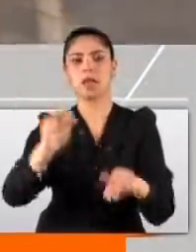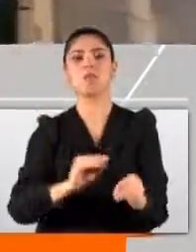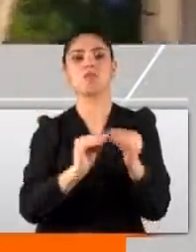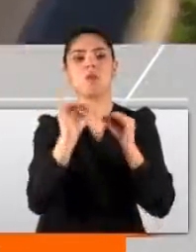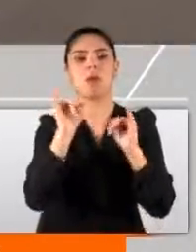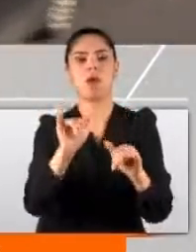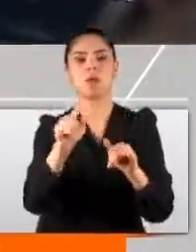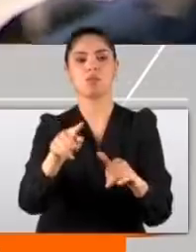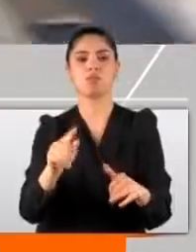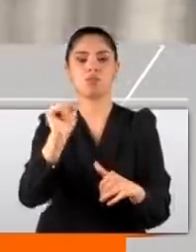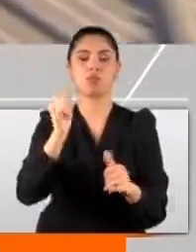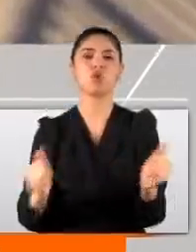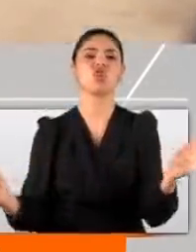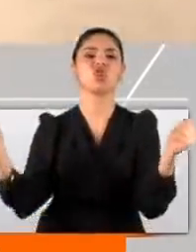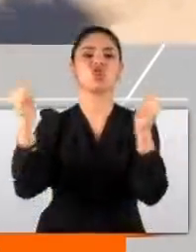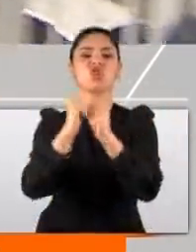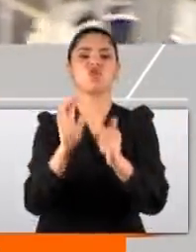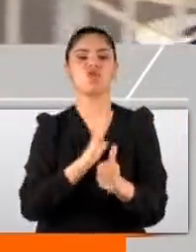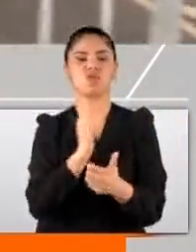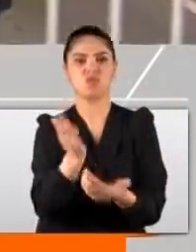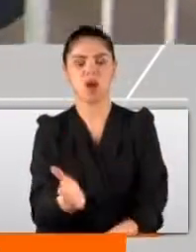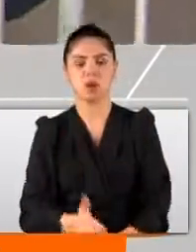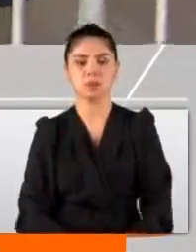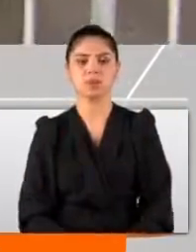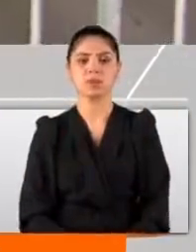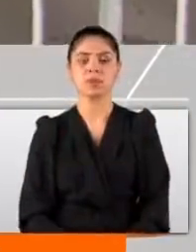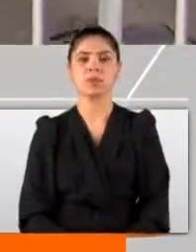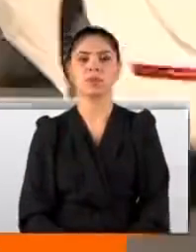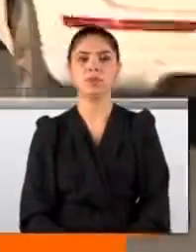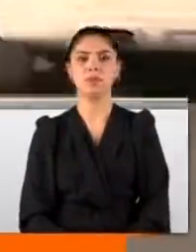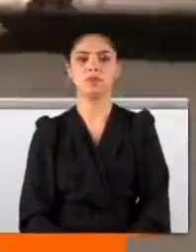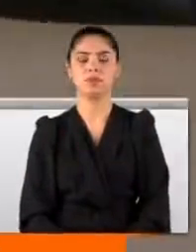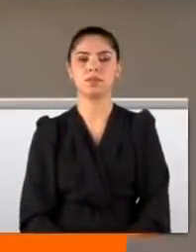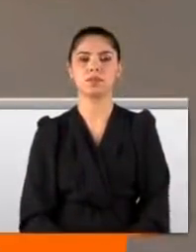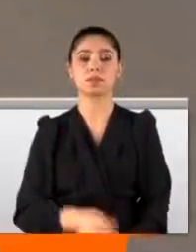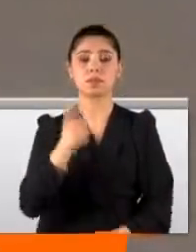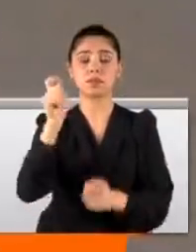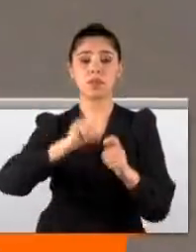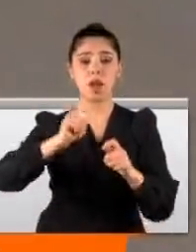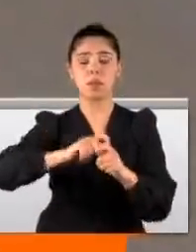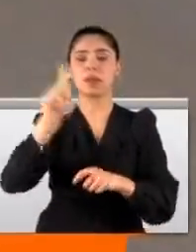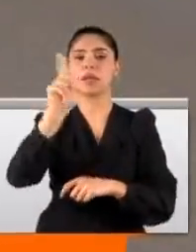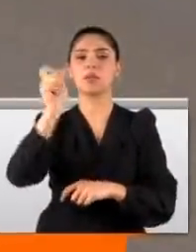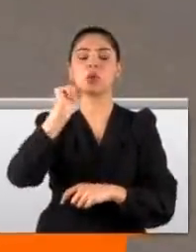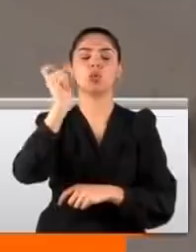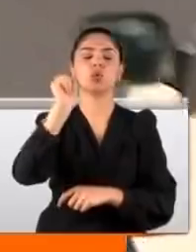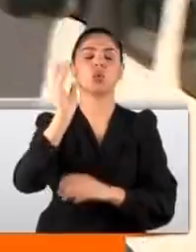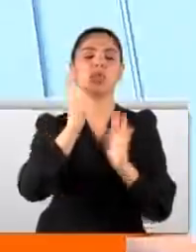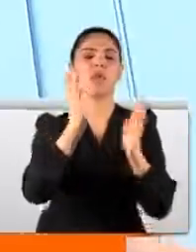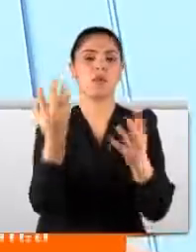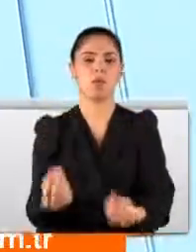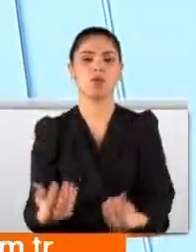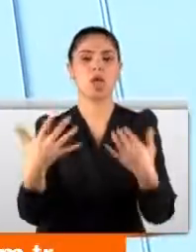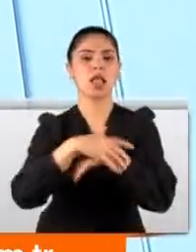çekiyoruz. Bugün ekstra bir durum söz konusu sanıyorum bir yol çalışması var. Çalışmaların 29 gün daha sürmesi bekleniyor.